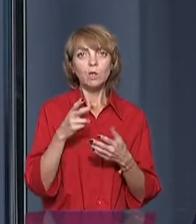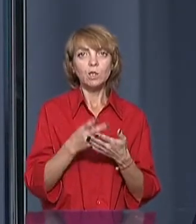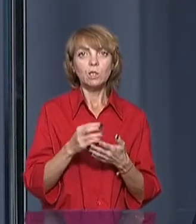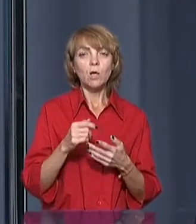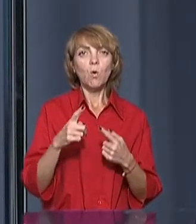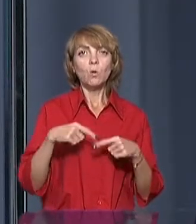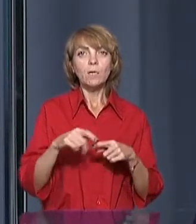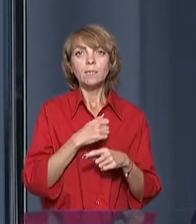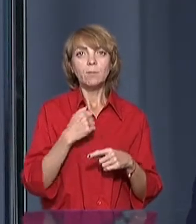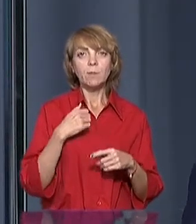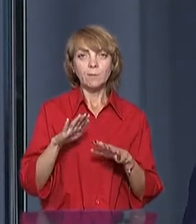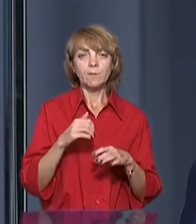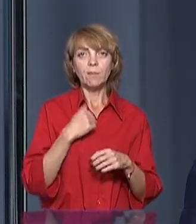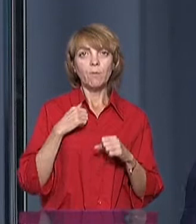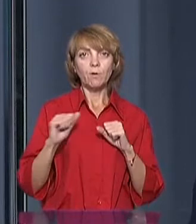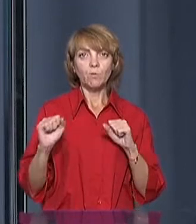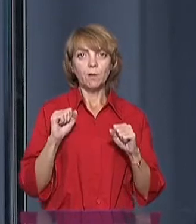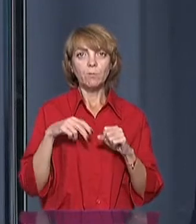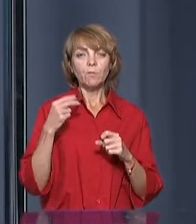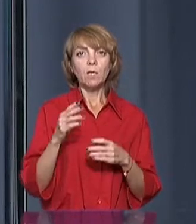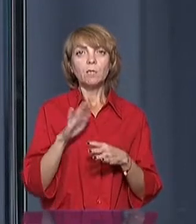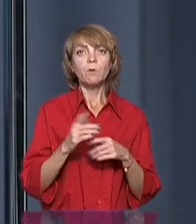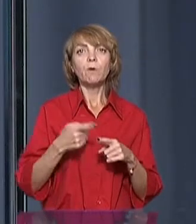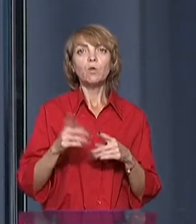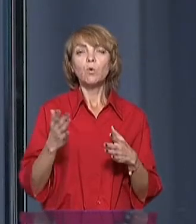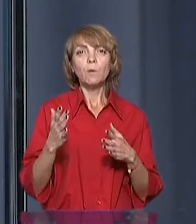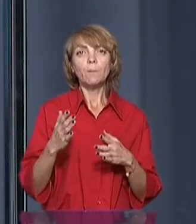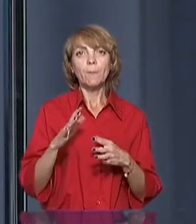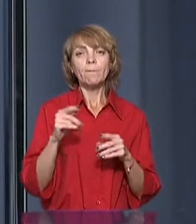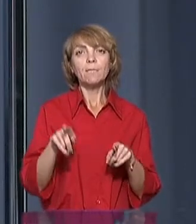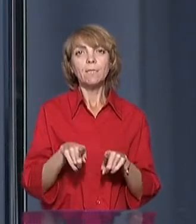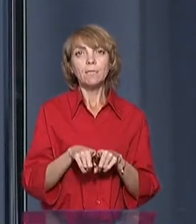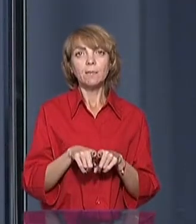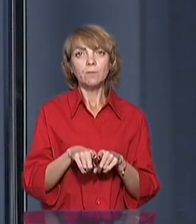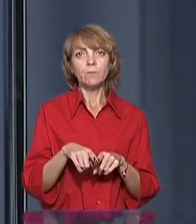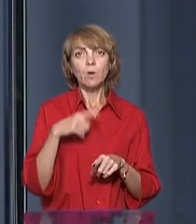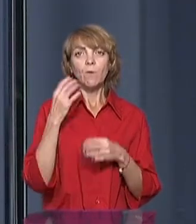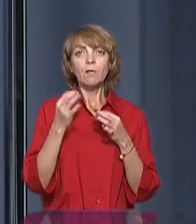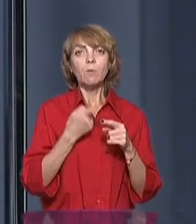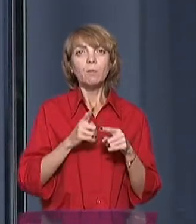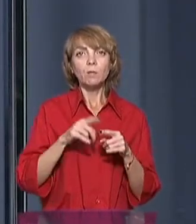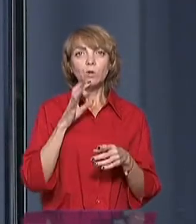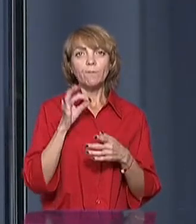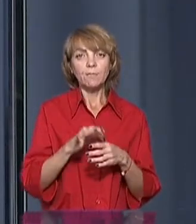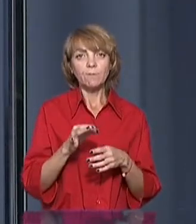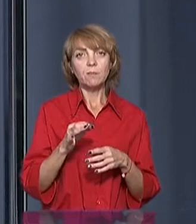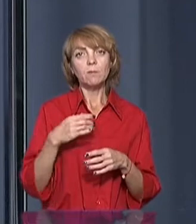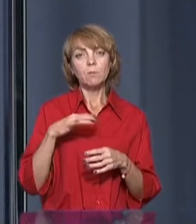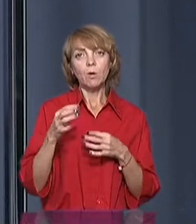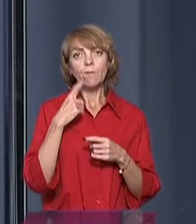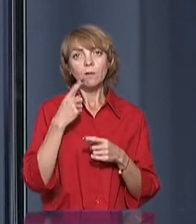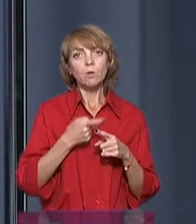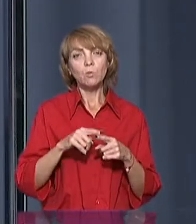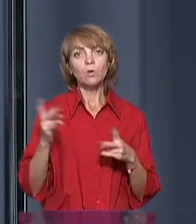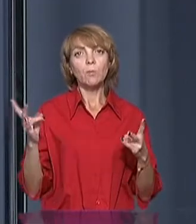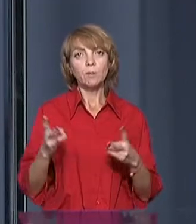органах місцевого управління. Ми выдали распорядження, в якому все-таки говоримо об цій відповідні, ми говоримо о том,